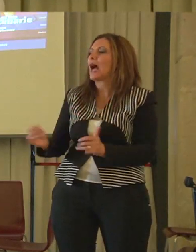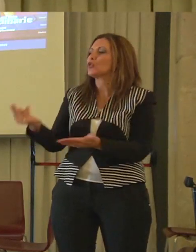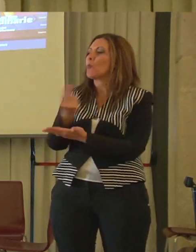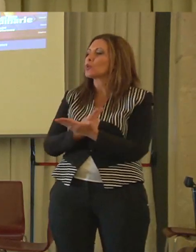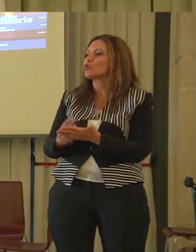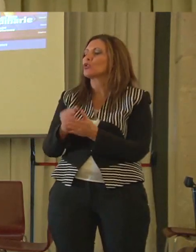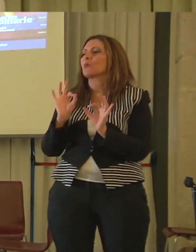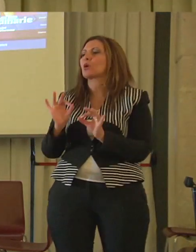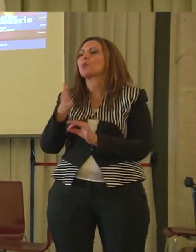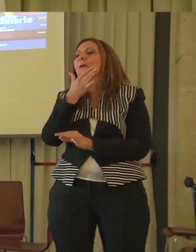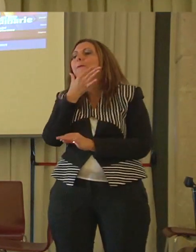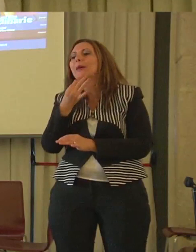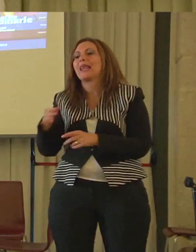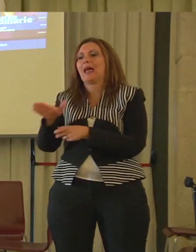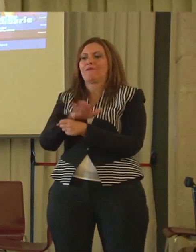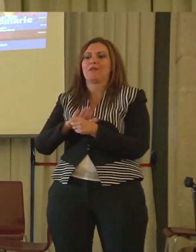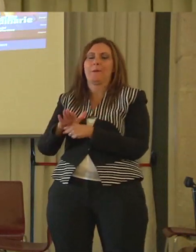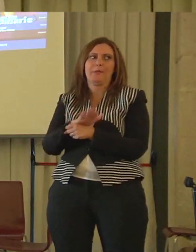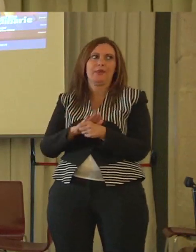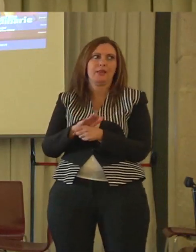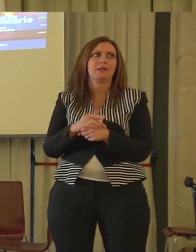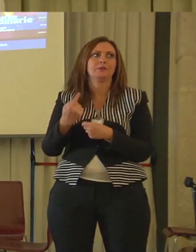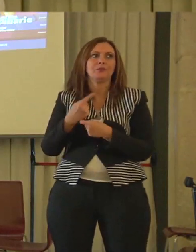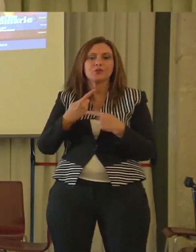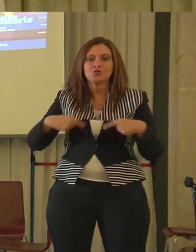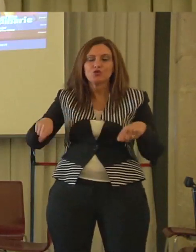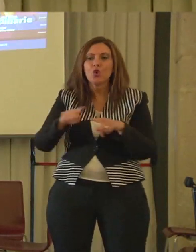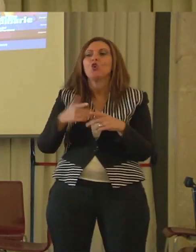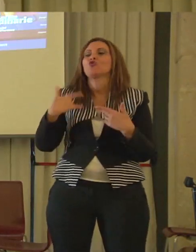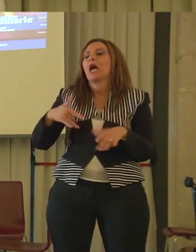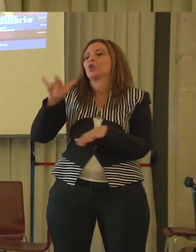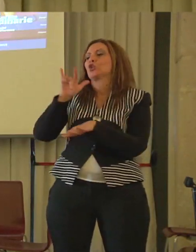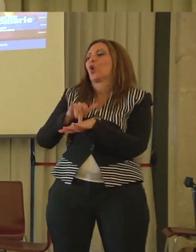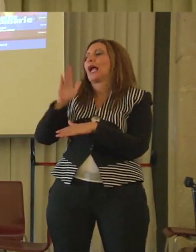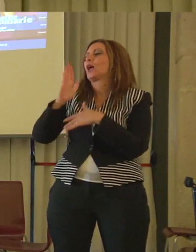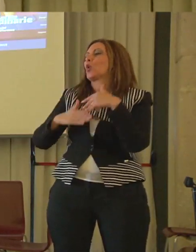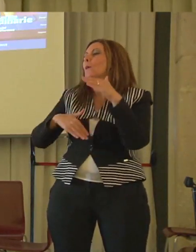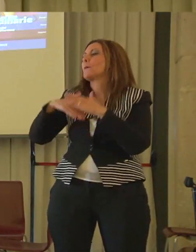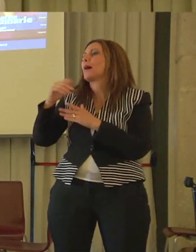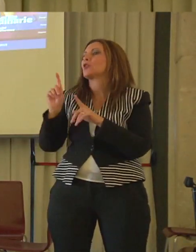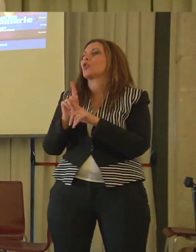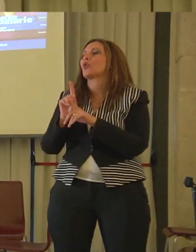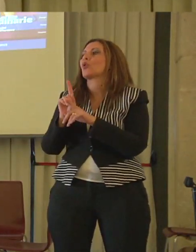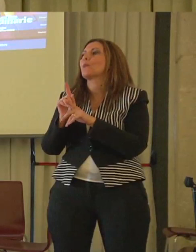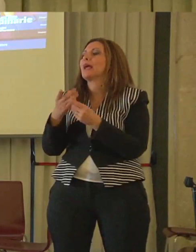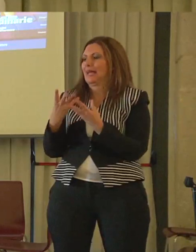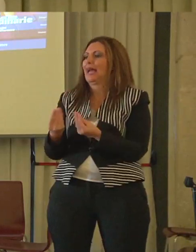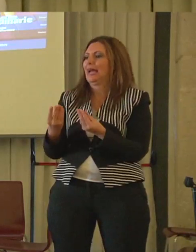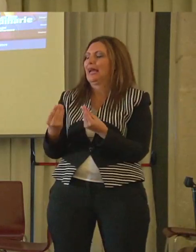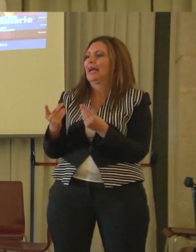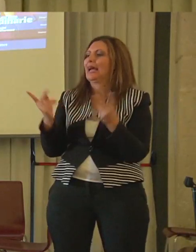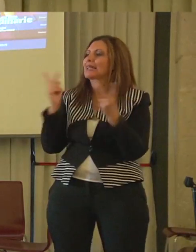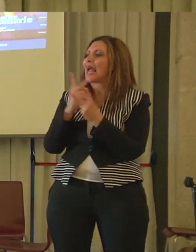famiglia. E qui abbiamo potuto vedere e vivere con mano una realtà inclusiva, produttiva,